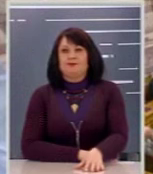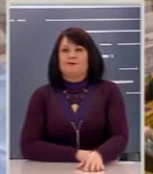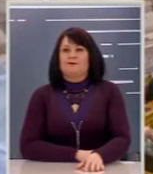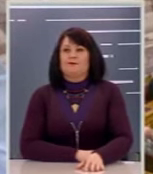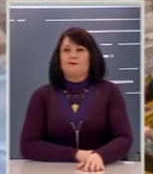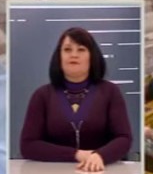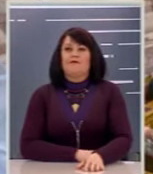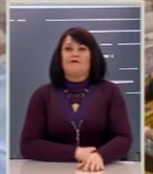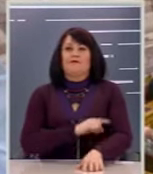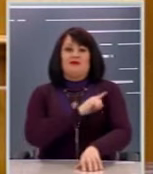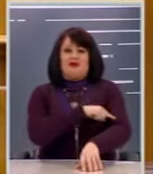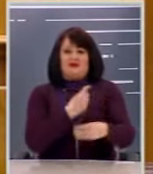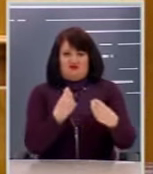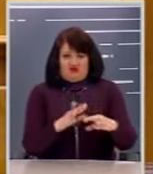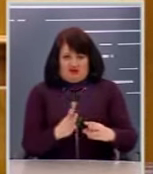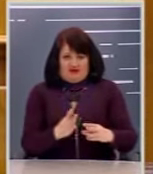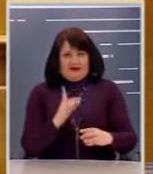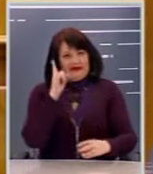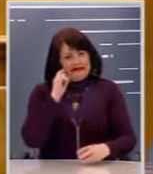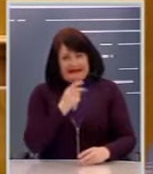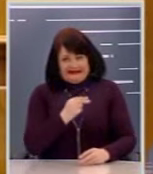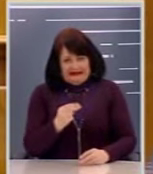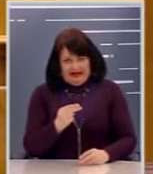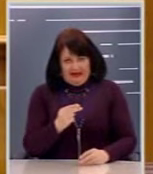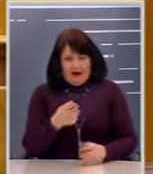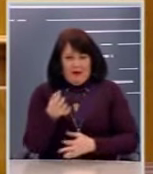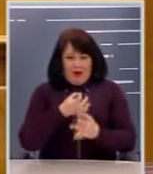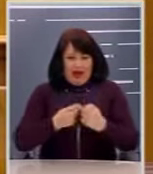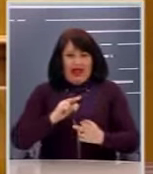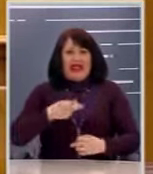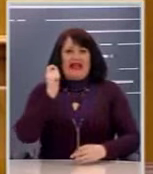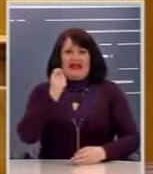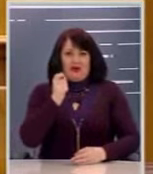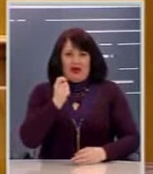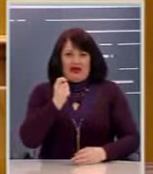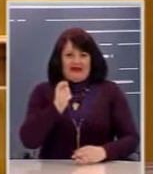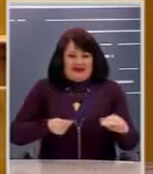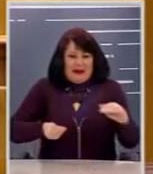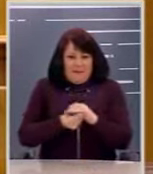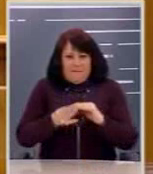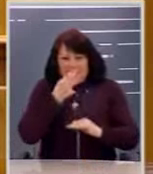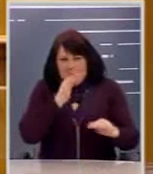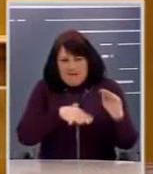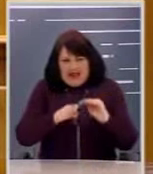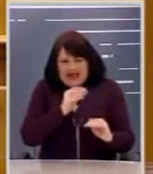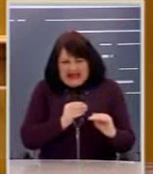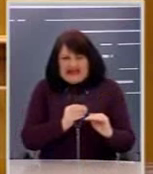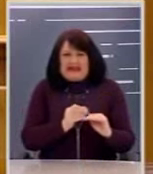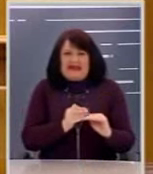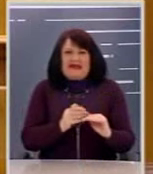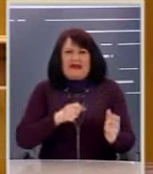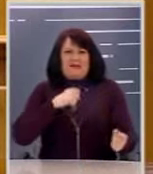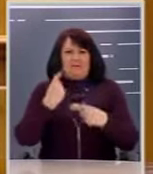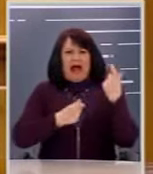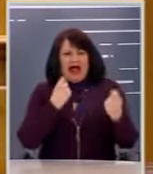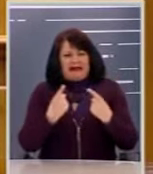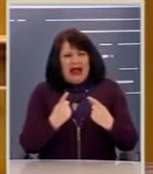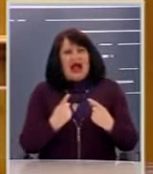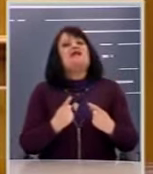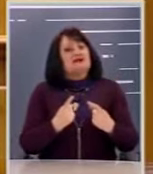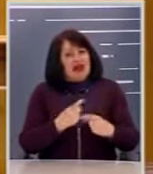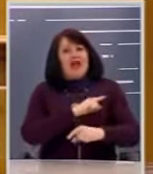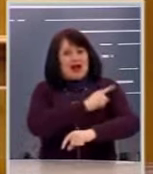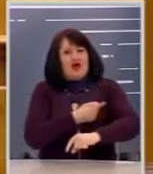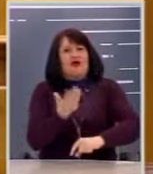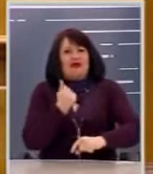είμαστε ανίκανοι, ξέρετε σε τι. Είμαστε ανίκανοι στις μίζες, στη ρεμούλα, στη διασπάθηση δημόσιου χρήματος,